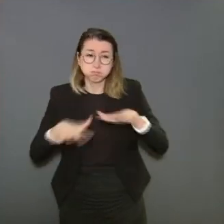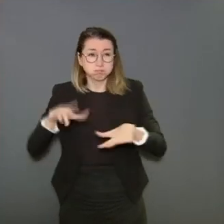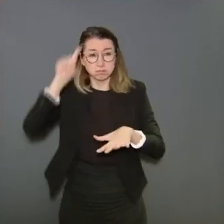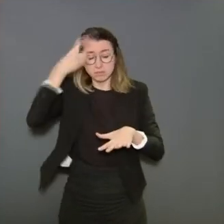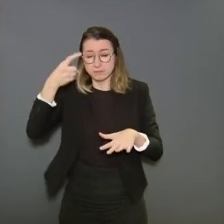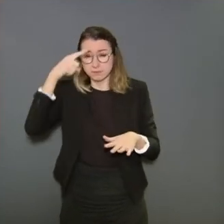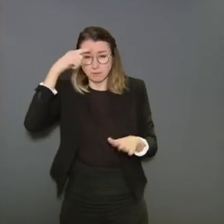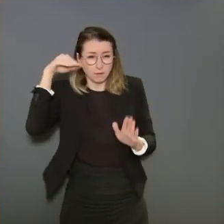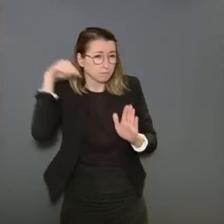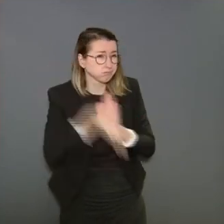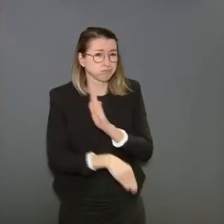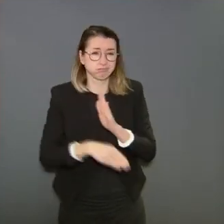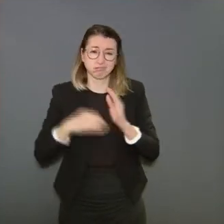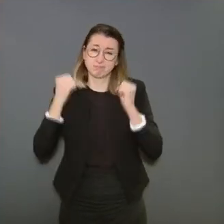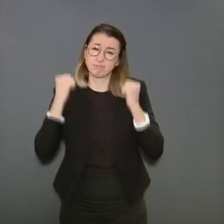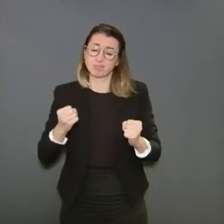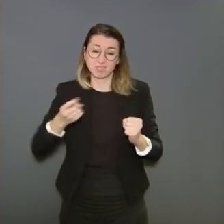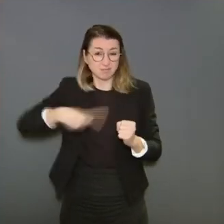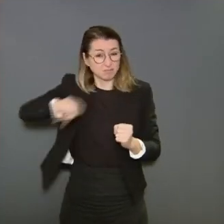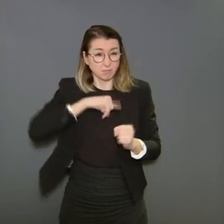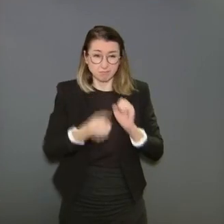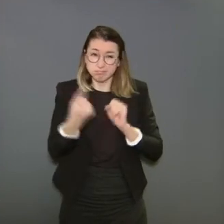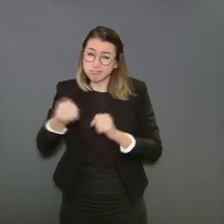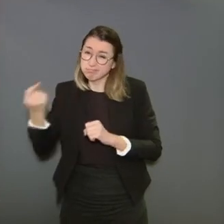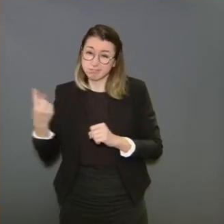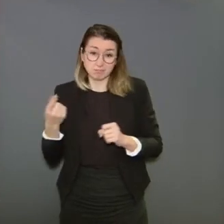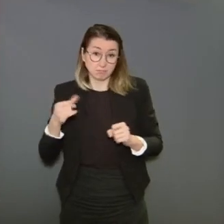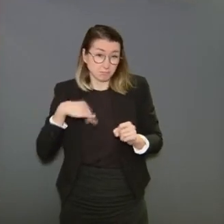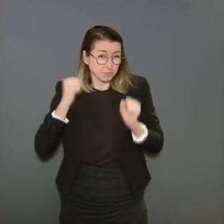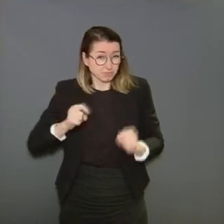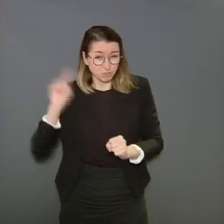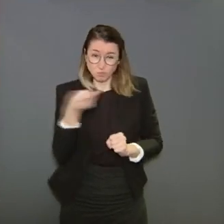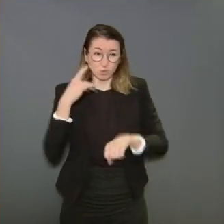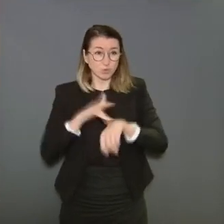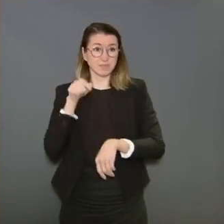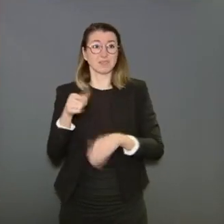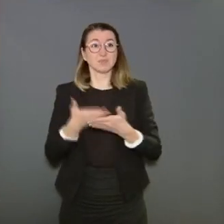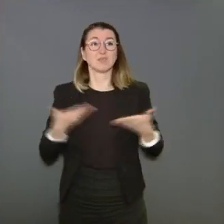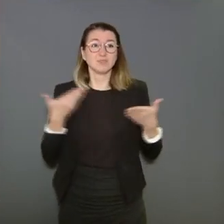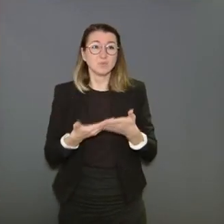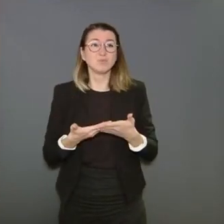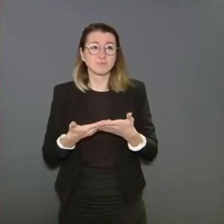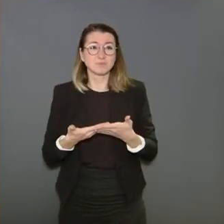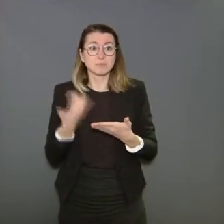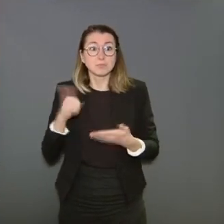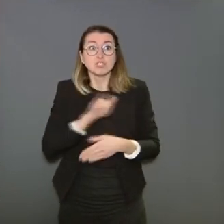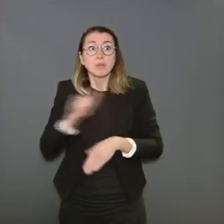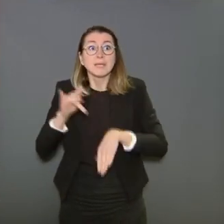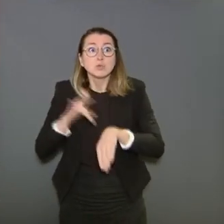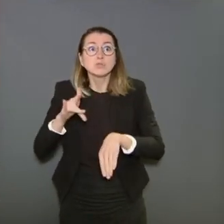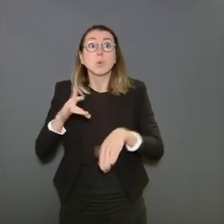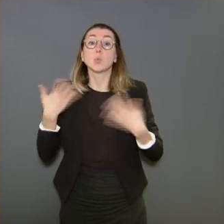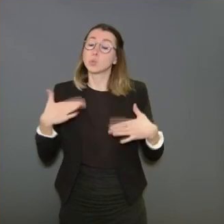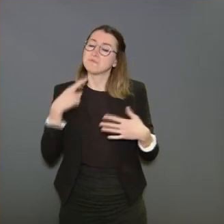été vulnérables. Et si vous-même êtes dans une situation où vous n'avez jamais vécu cela, vous avez eu beaucoup de chance. Mais à un moment dans notre vie,